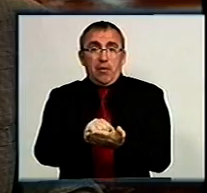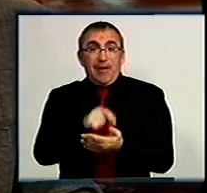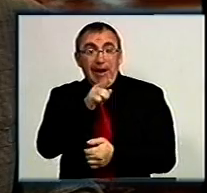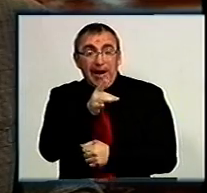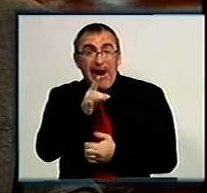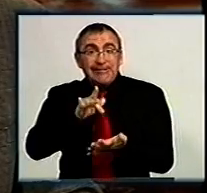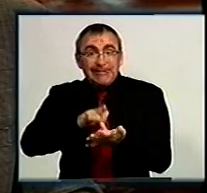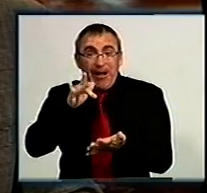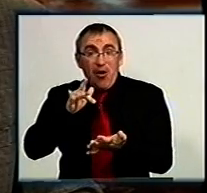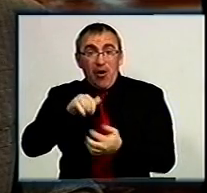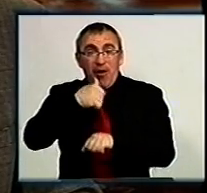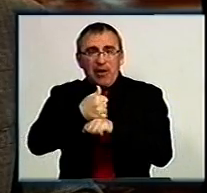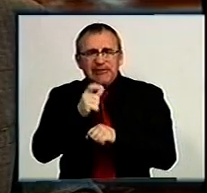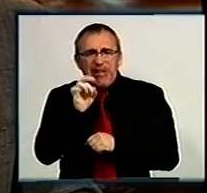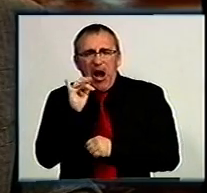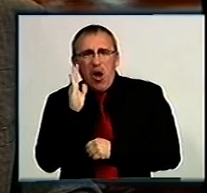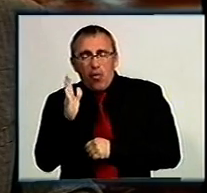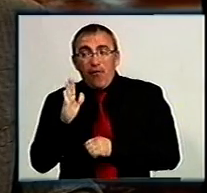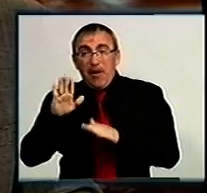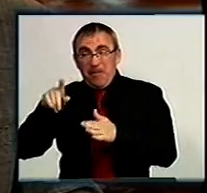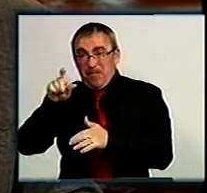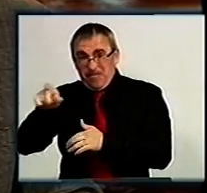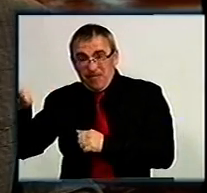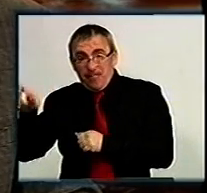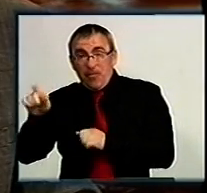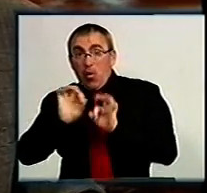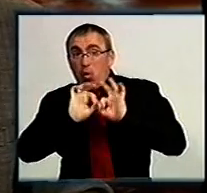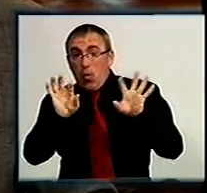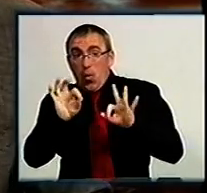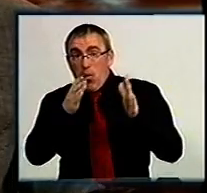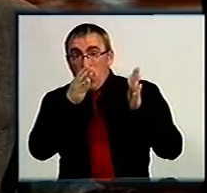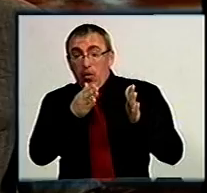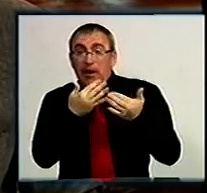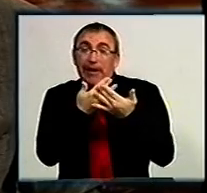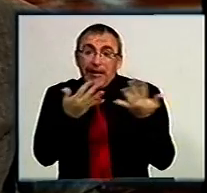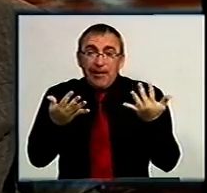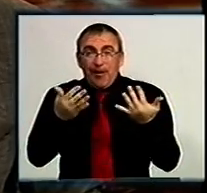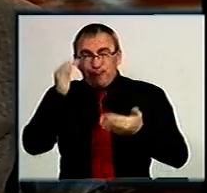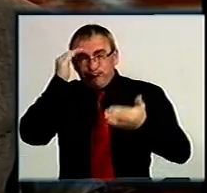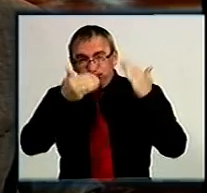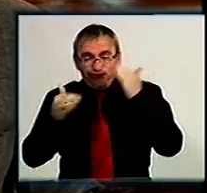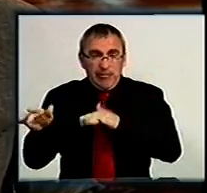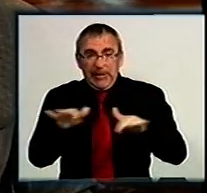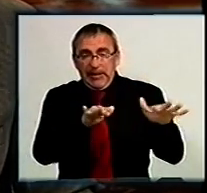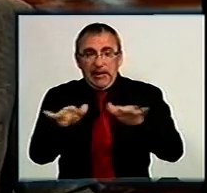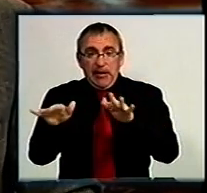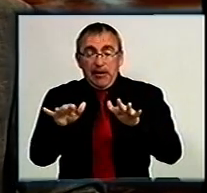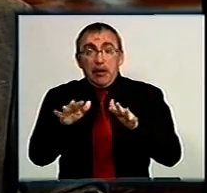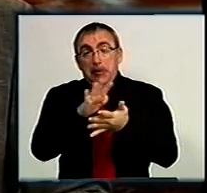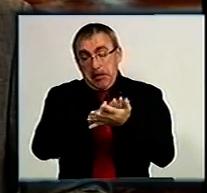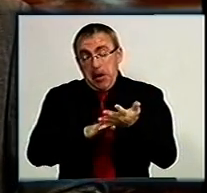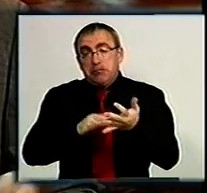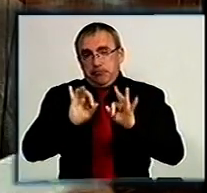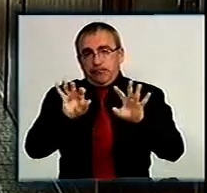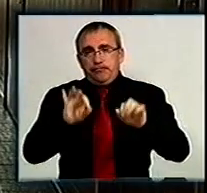в райцентрі, де головою Василь Захаров, місцеві жителі розповідають про інші корупційні дії. Які саме, дізнаєтесь далі.